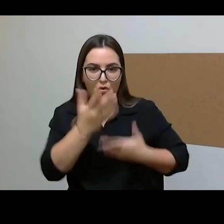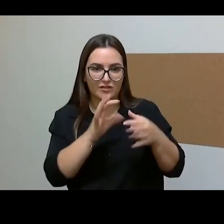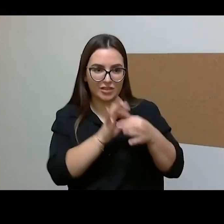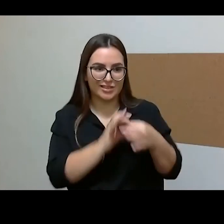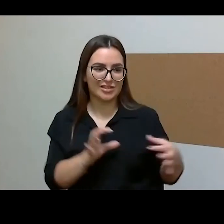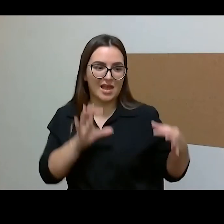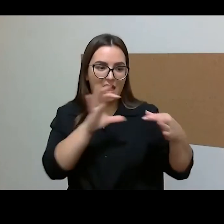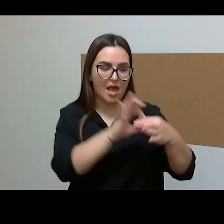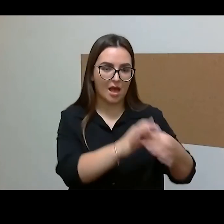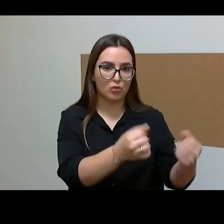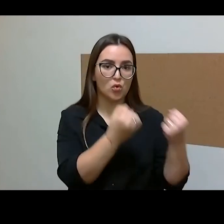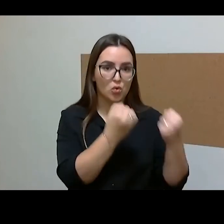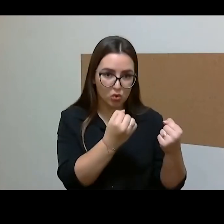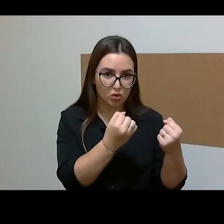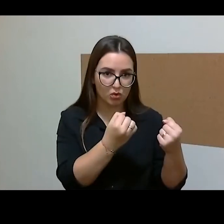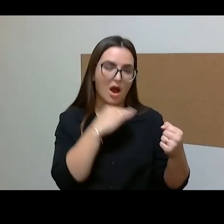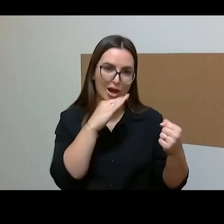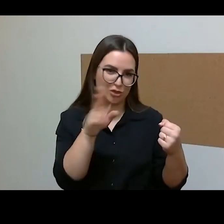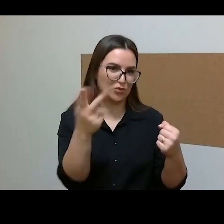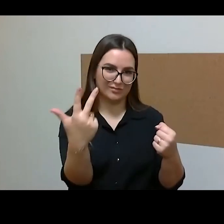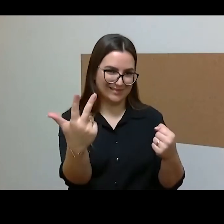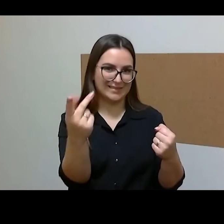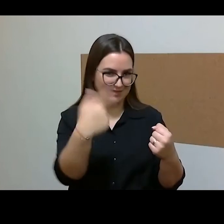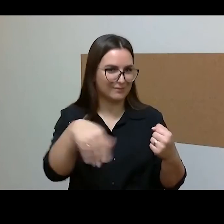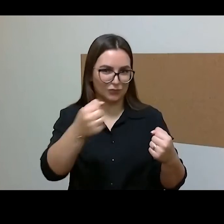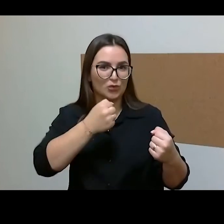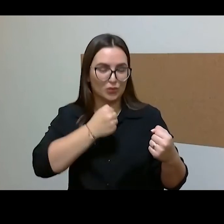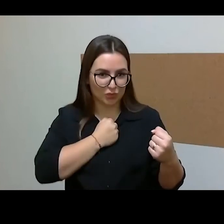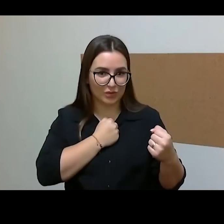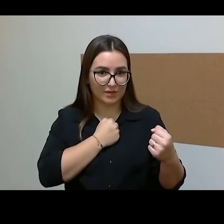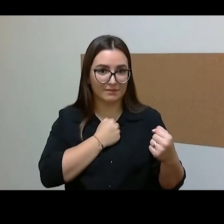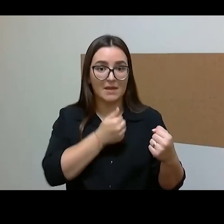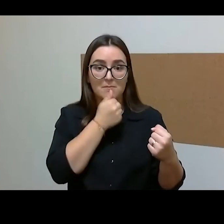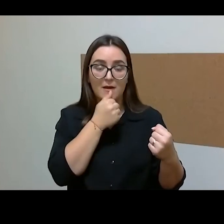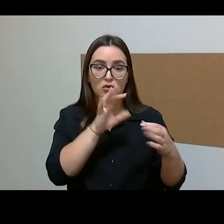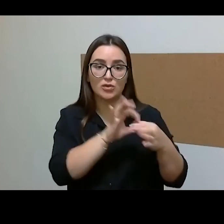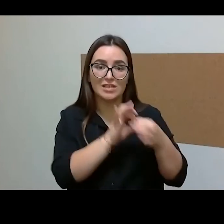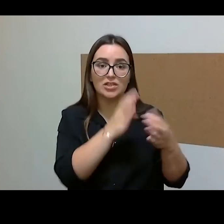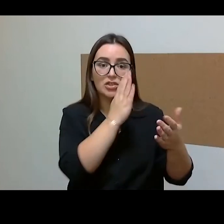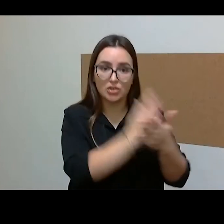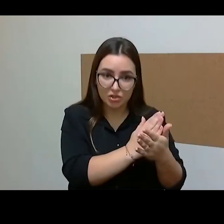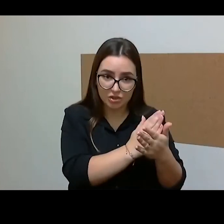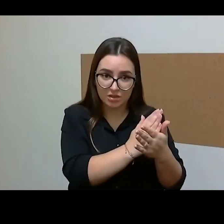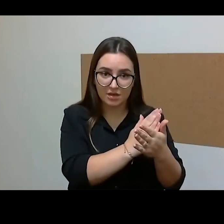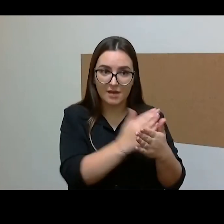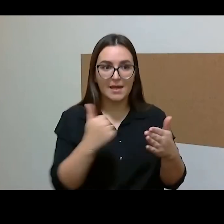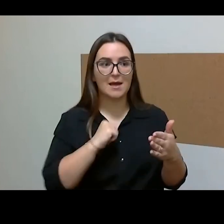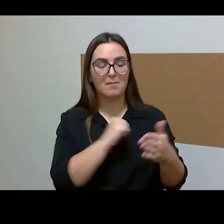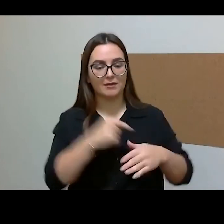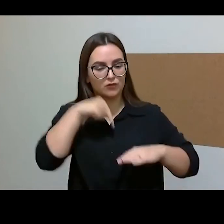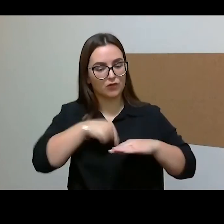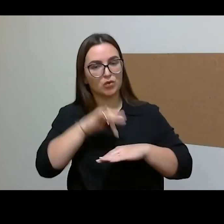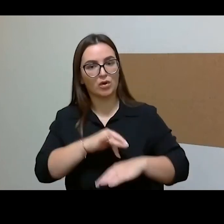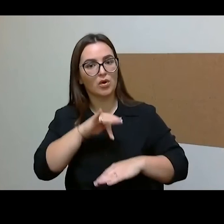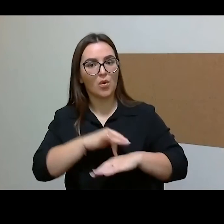o jūs panašu jį tokį turit. Kokių jūs atrandate savie lobių, kokiu atradimų jums